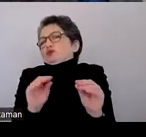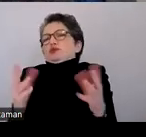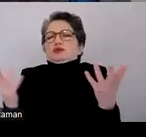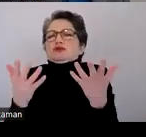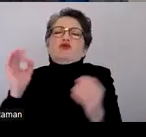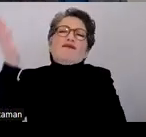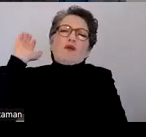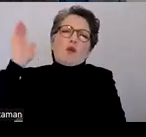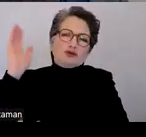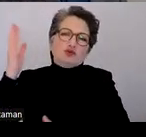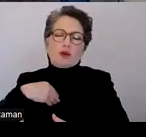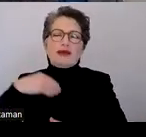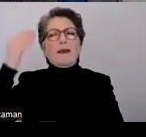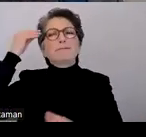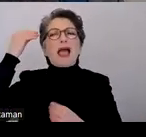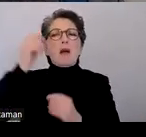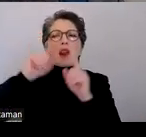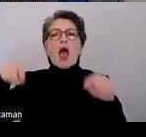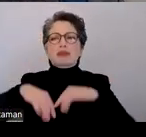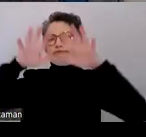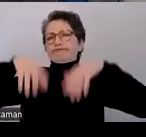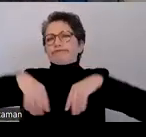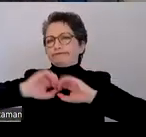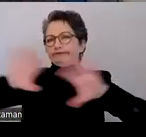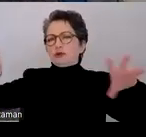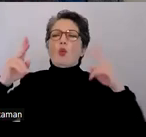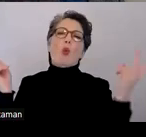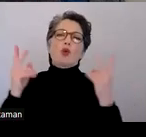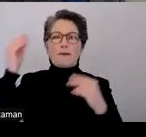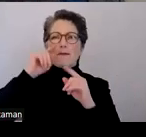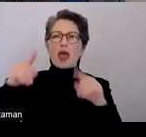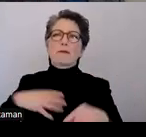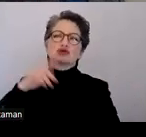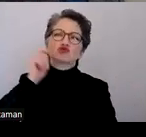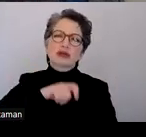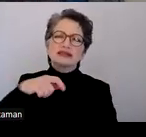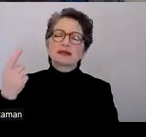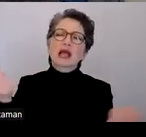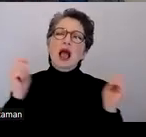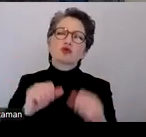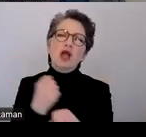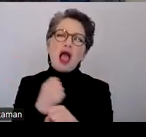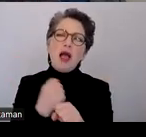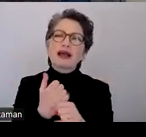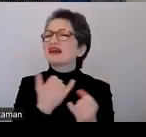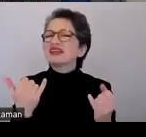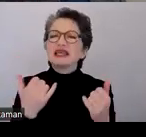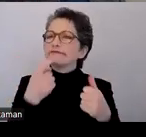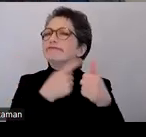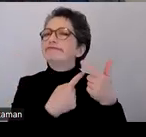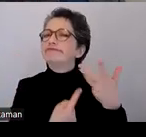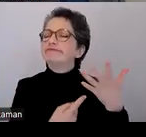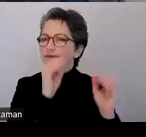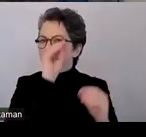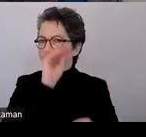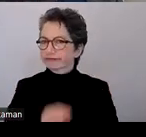Vorlesungen so ein Merkblatt rauszugeben oder ein Merkblatt für meine Studierenden, die Abschlussarbeiten bei mir machen oder wenn es einfach